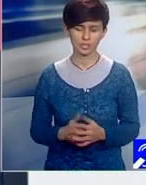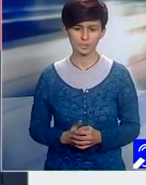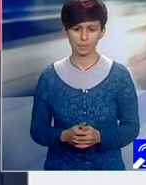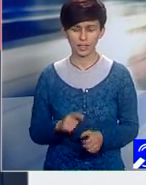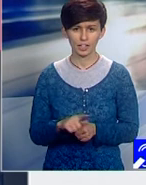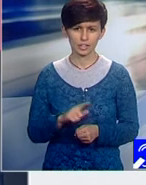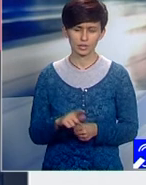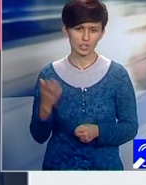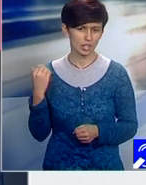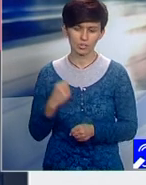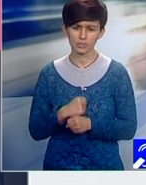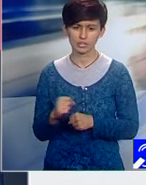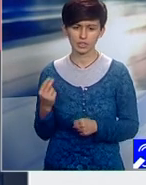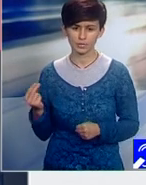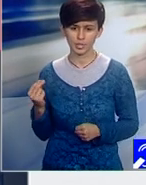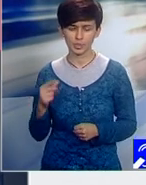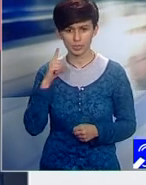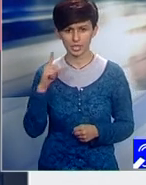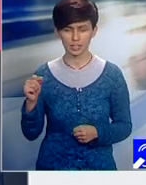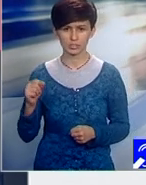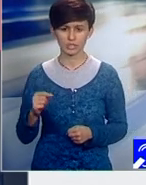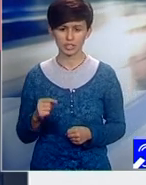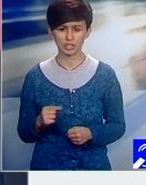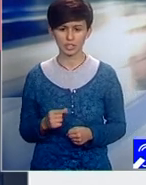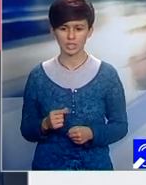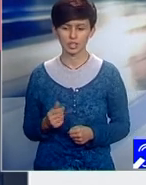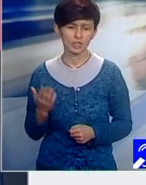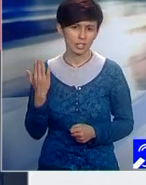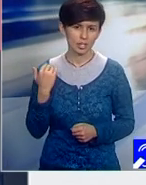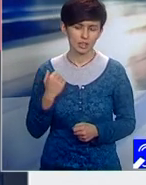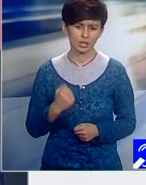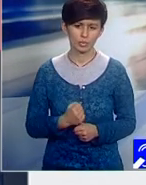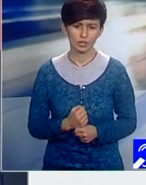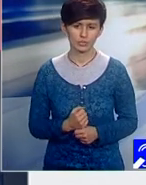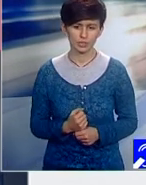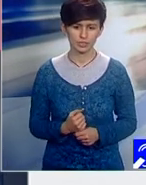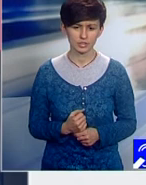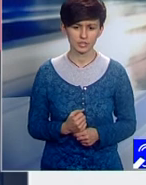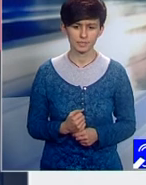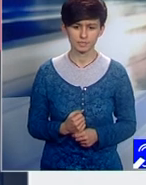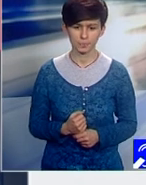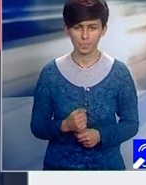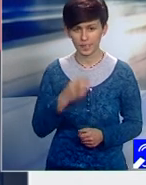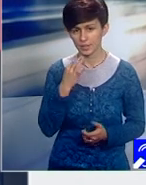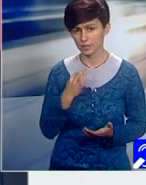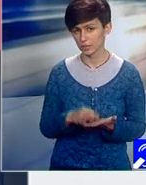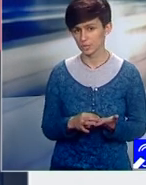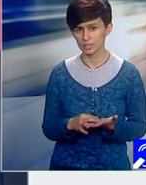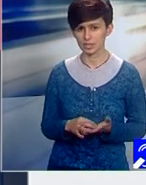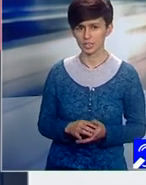lucrurile au mers foarte bine. Rezultatele MegaHack au fost unele promițătoare.